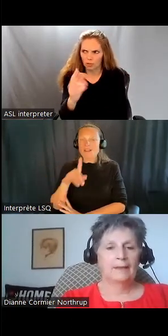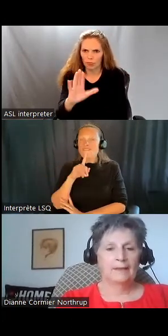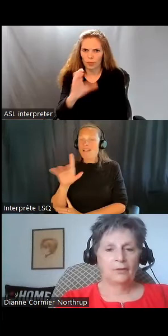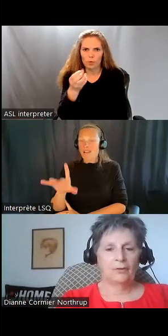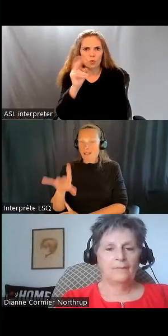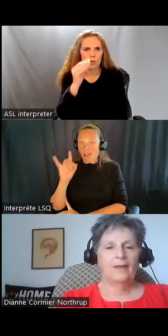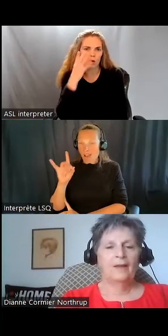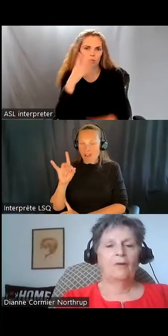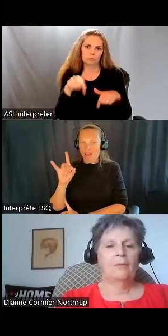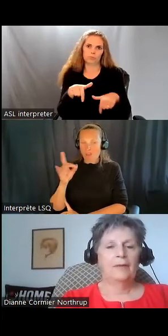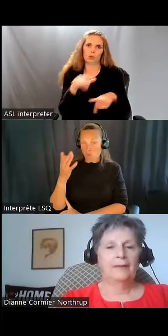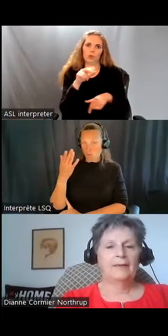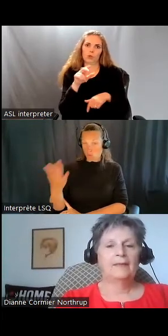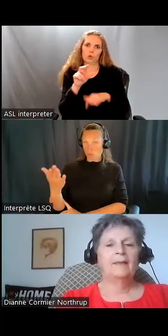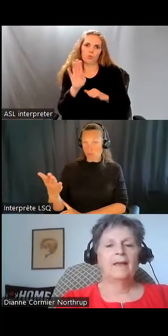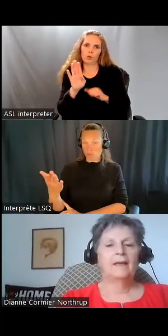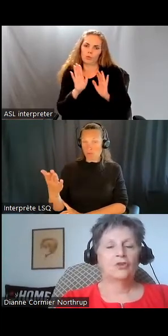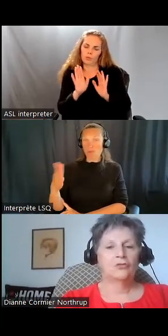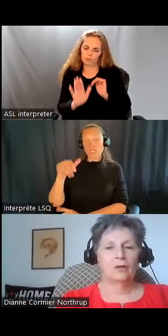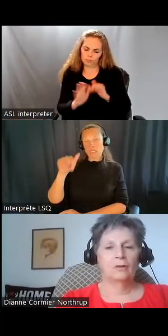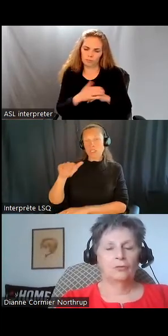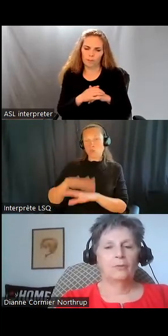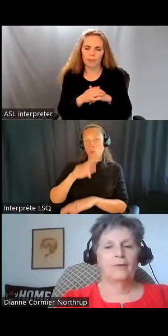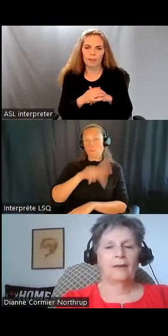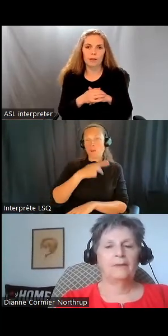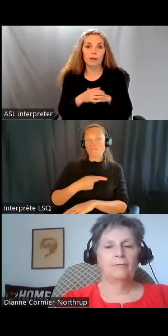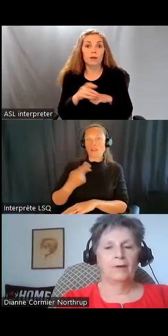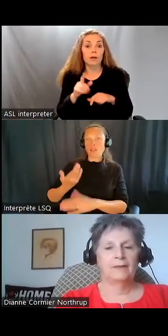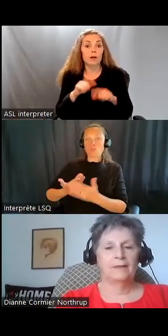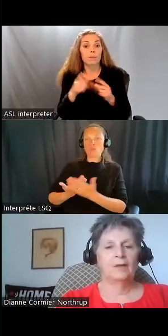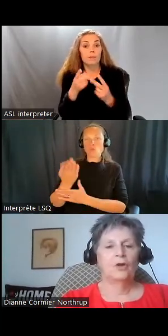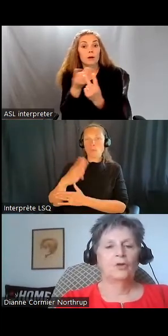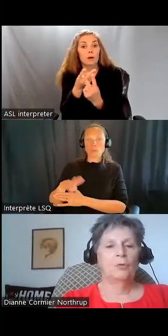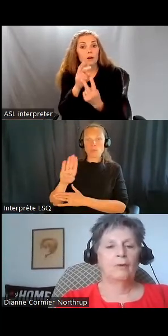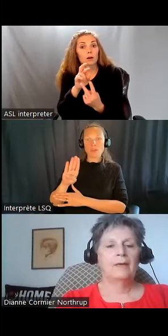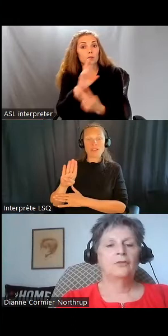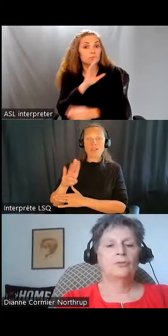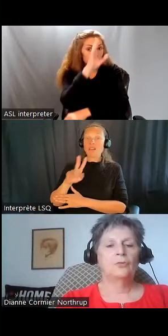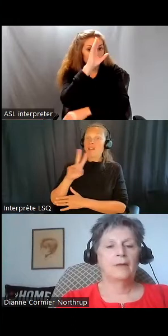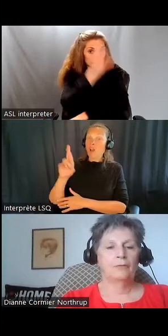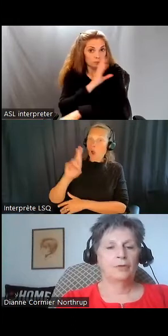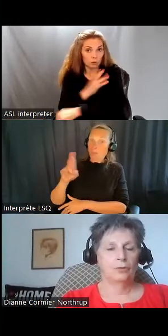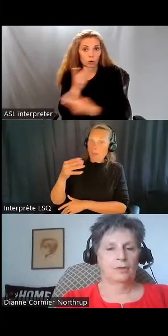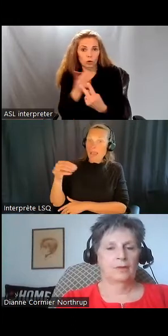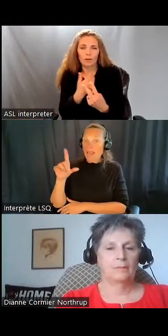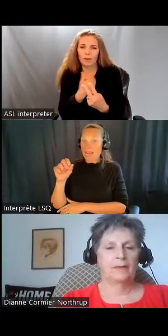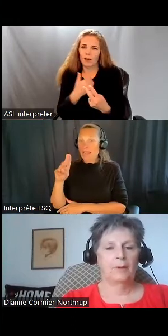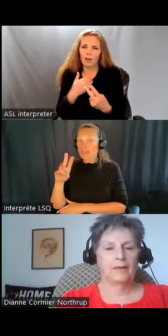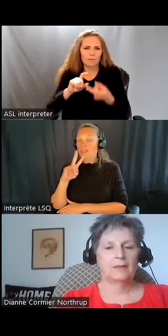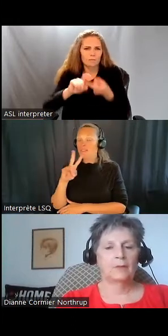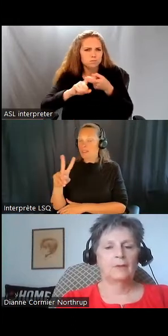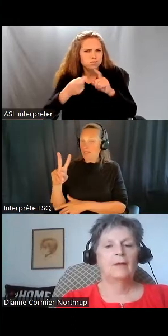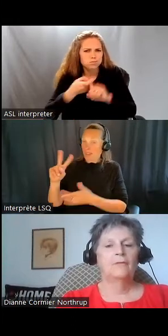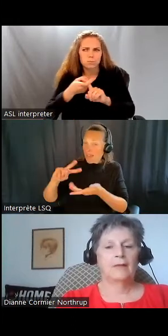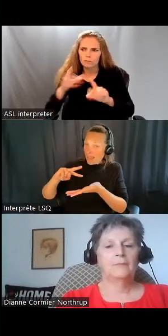à domicile. Ça, c'est au moins au Nouveau-Brunswick. Mais heureusement, Robert et Lynn avaient un solide noyau de famille et d'amis qui étaient